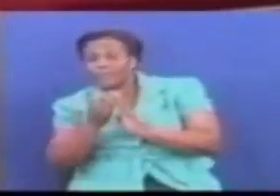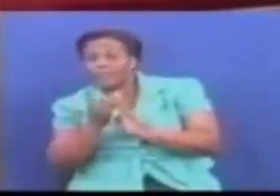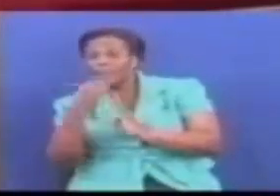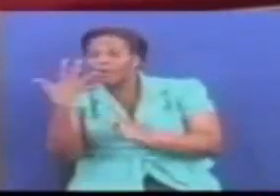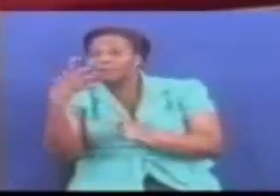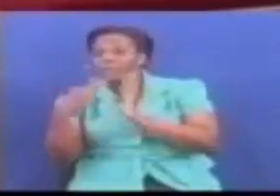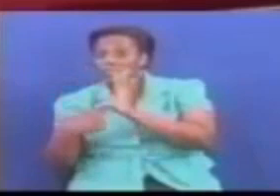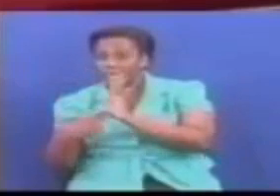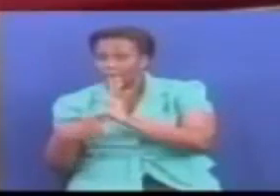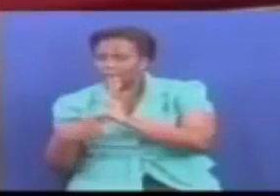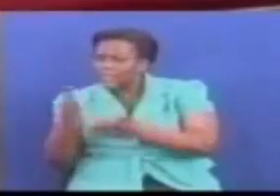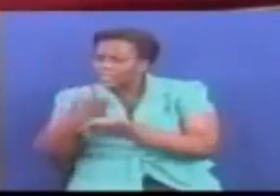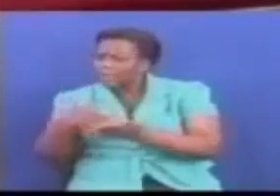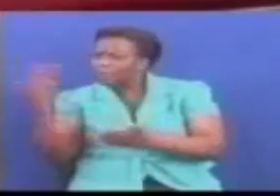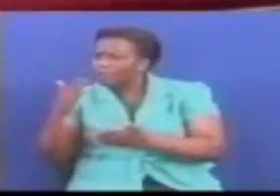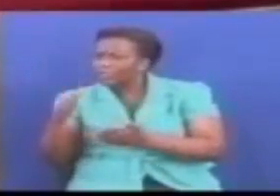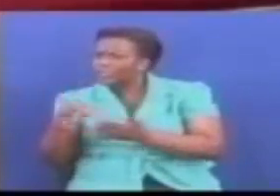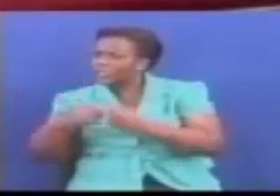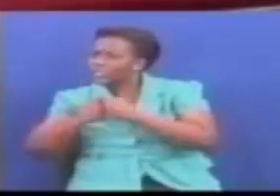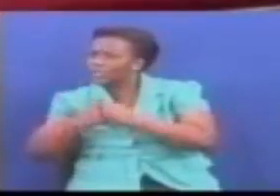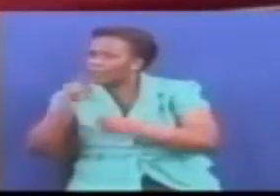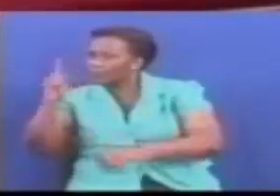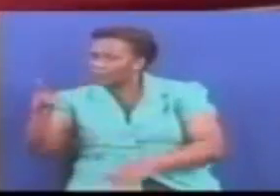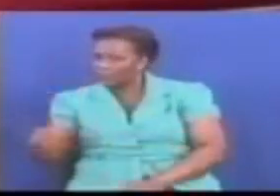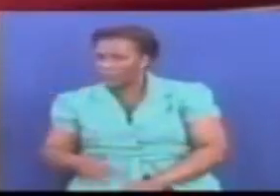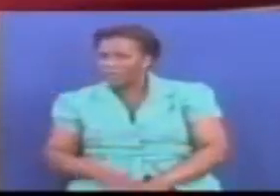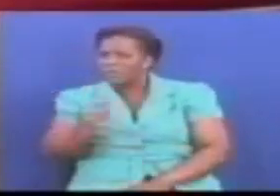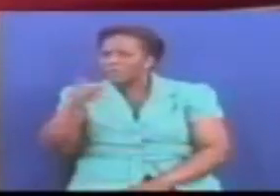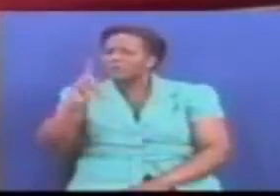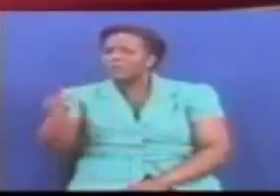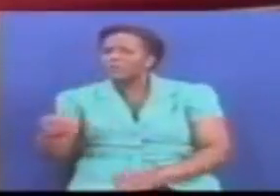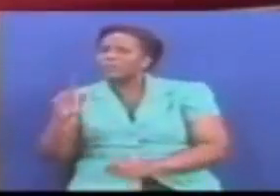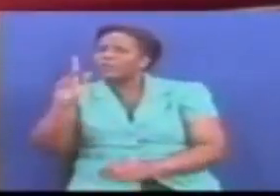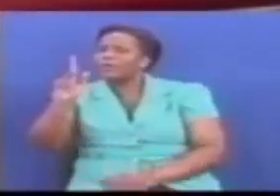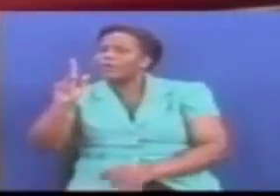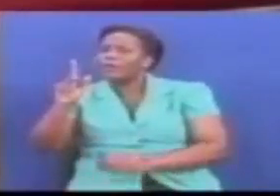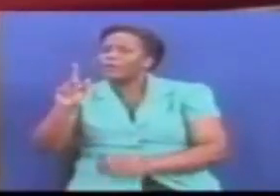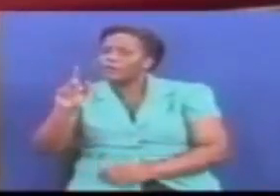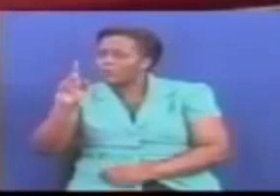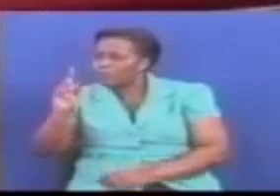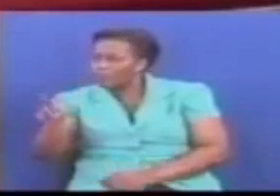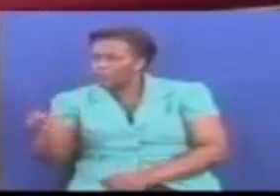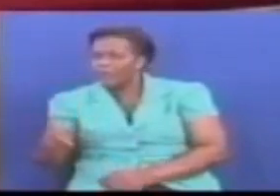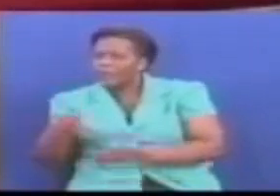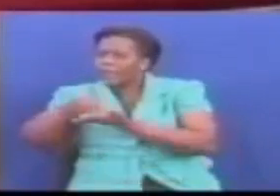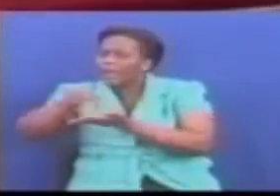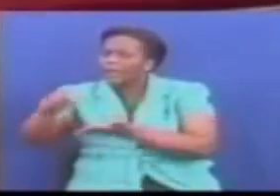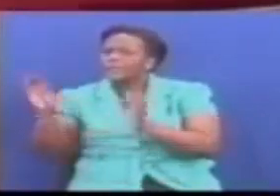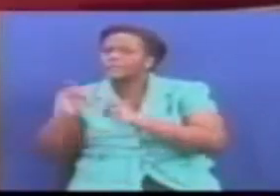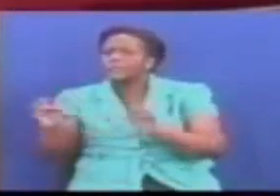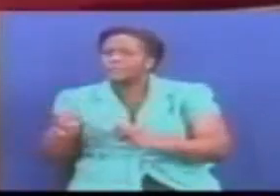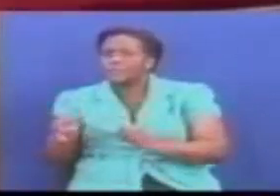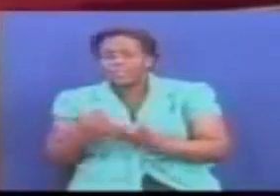ambapo kuna kuwa na changamoto Wanainchi wale ambayo wako karago wale Wamekuwapo pale hawana abi Raisa metuomba